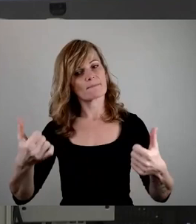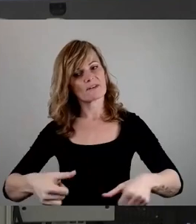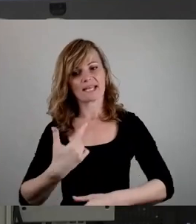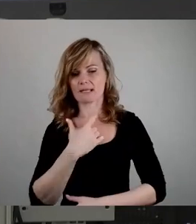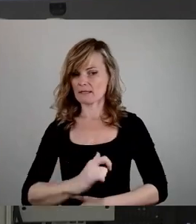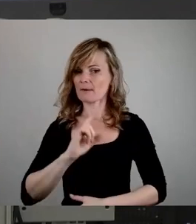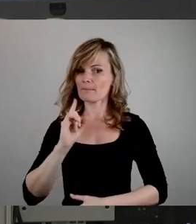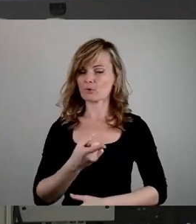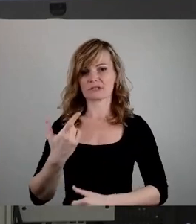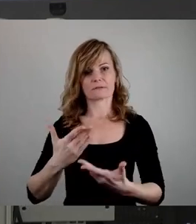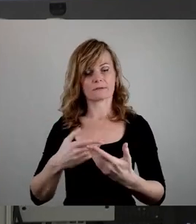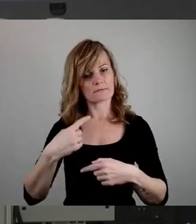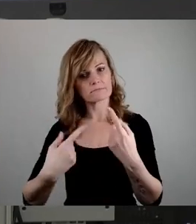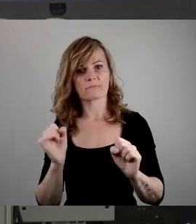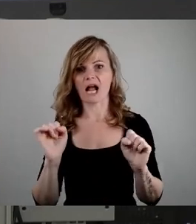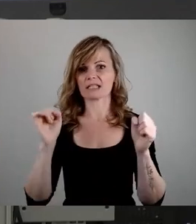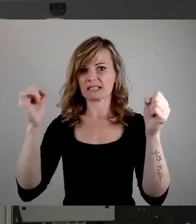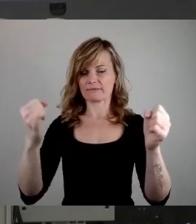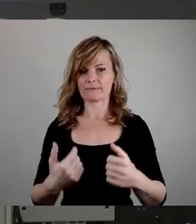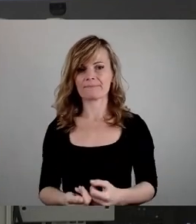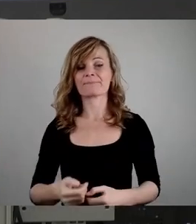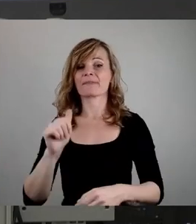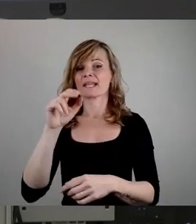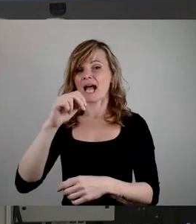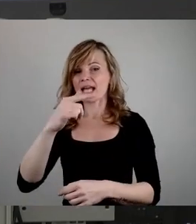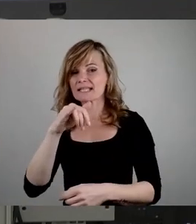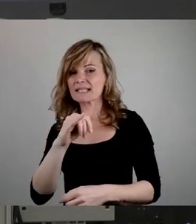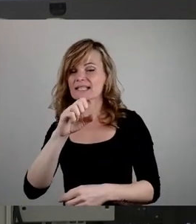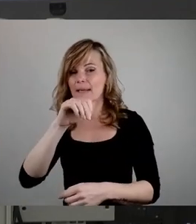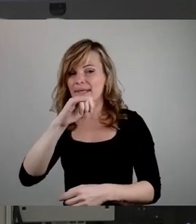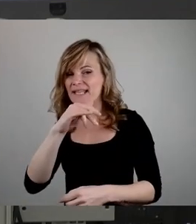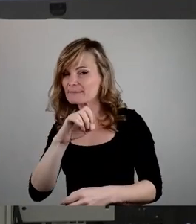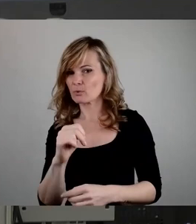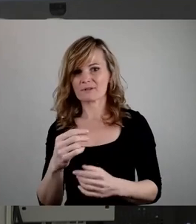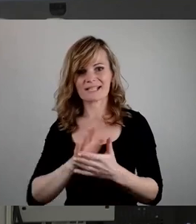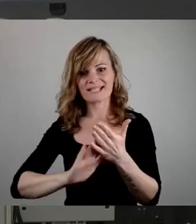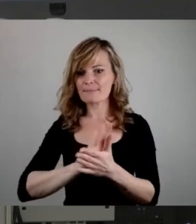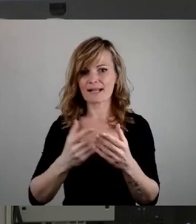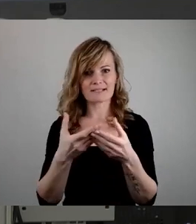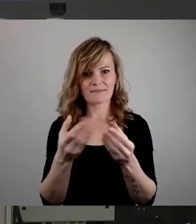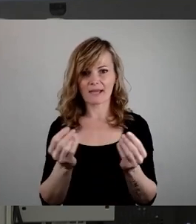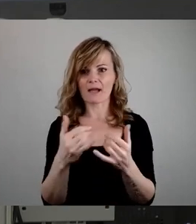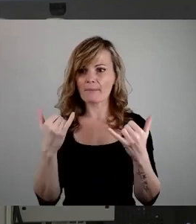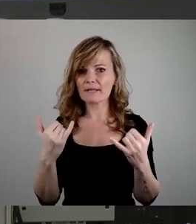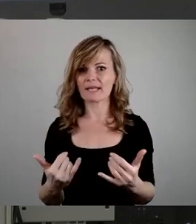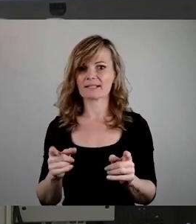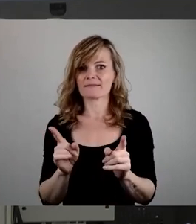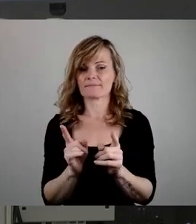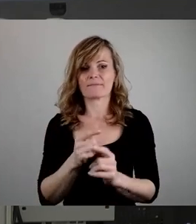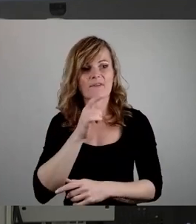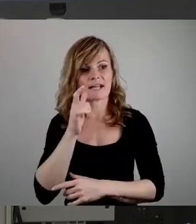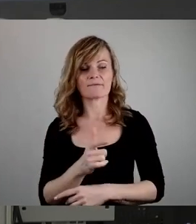Antisemitismus war nie verschwunden, aber gerade jetzt ist er nicht mehr so selbstverständlich geächtet von VerantwortungsträgerInnen.